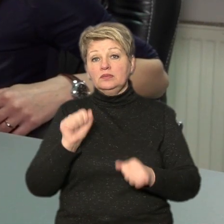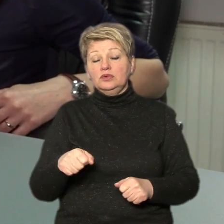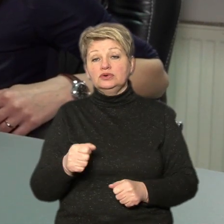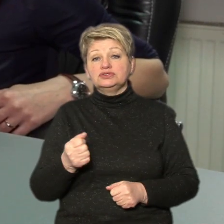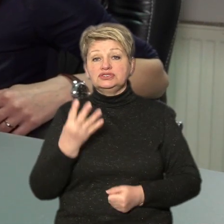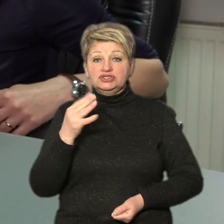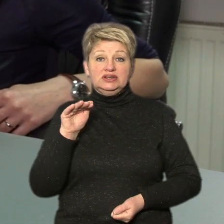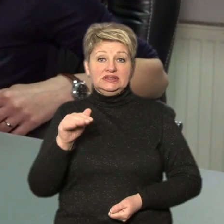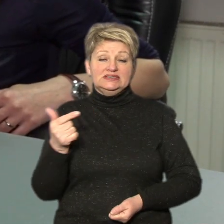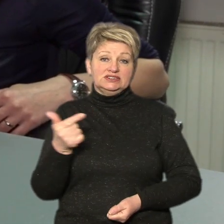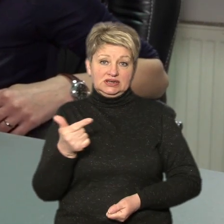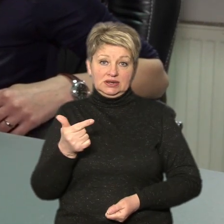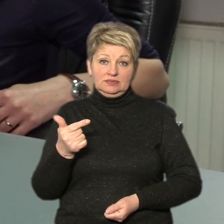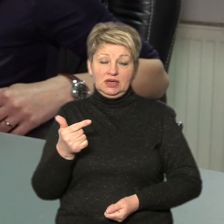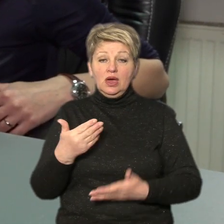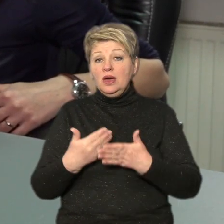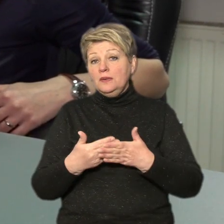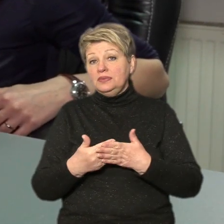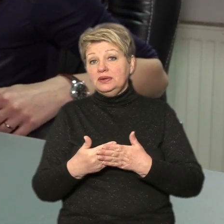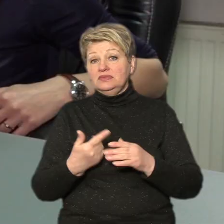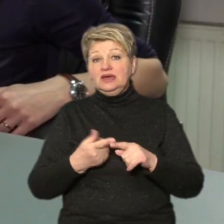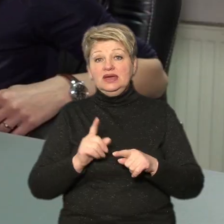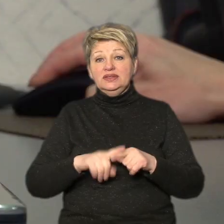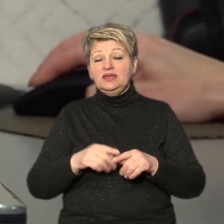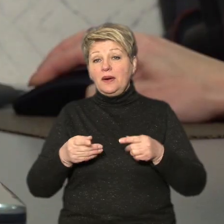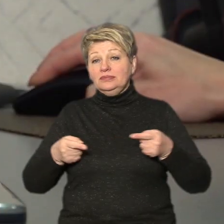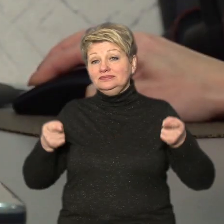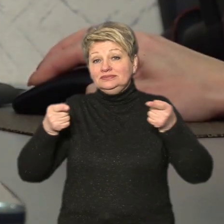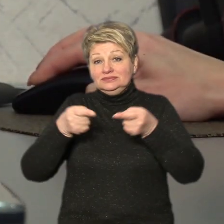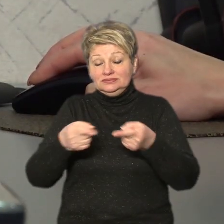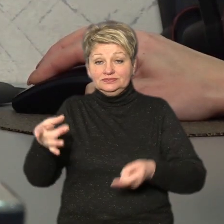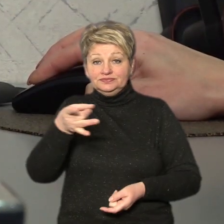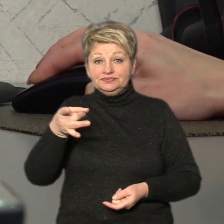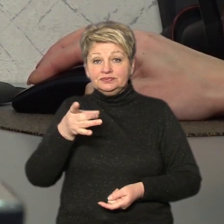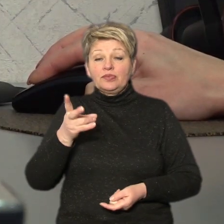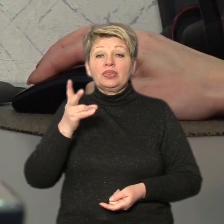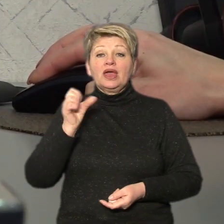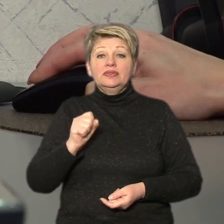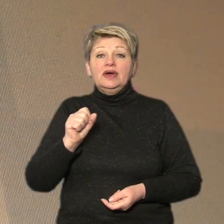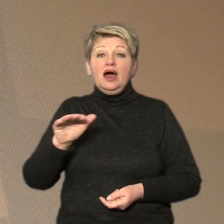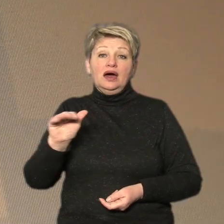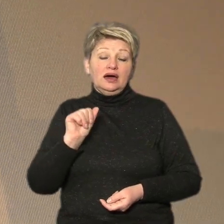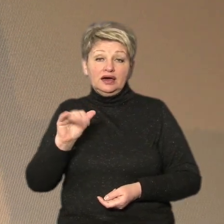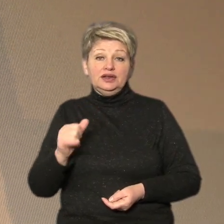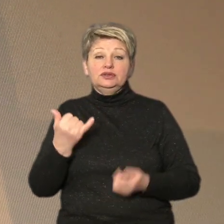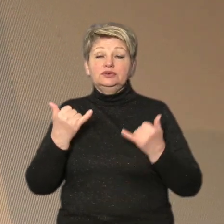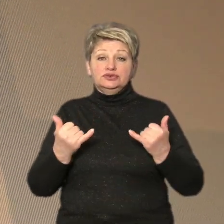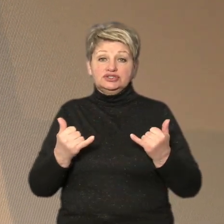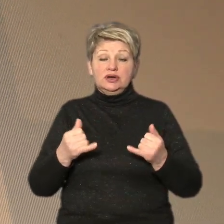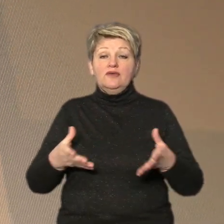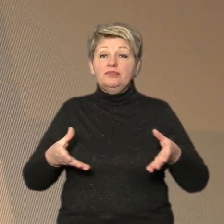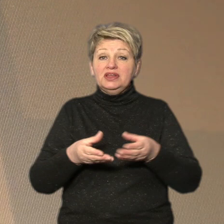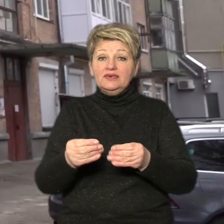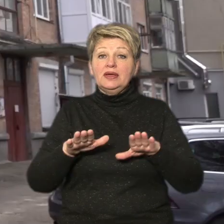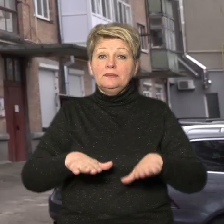4 тисячі гривень. В принципі, не в самому невдалому районі. На формування вартості оренди нерухомості, говорить пані Світлана, впливає